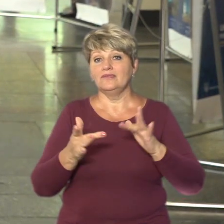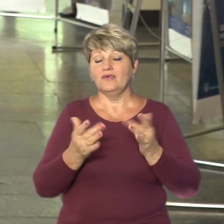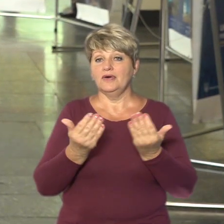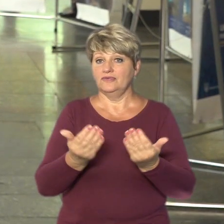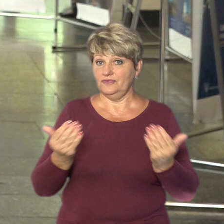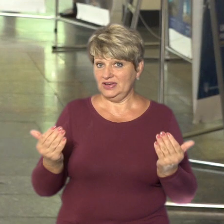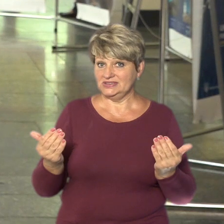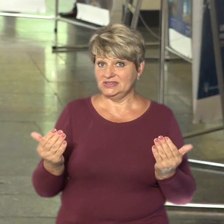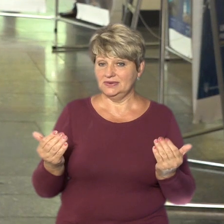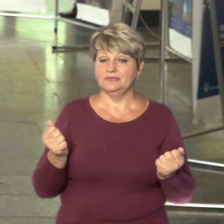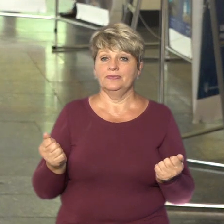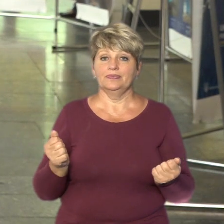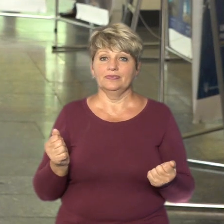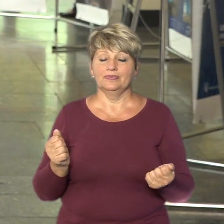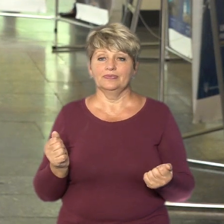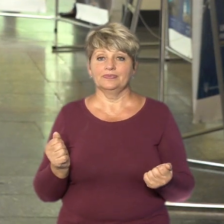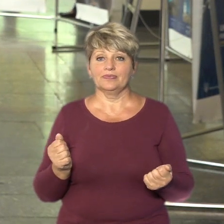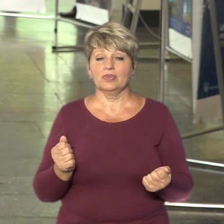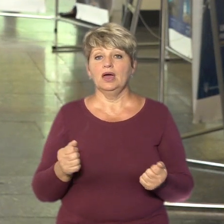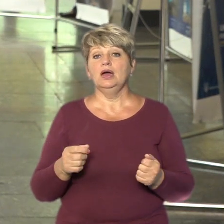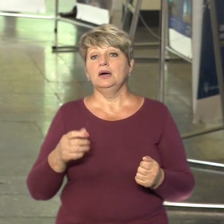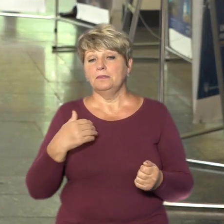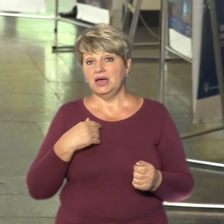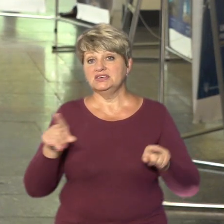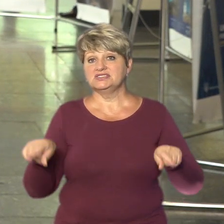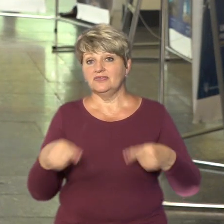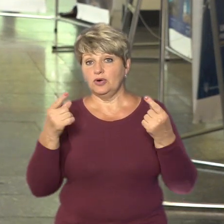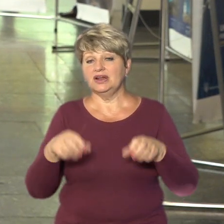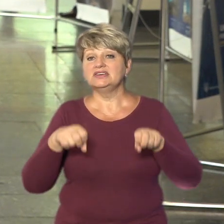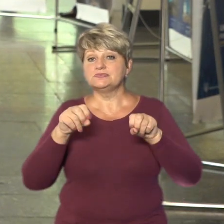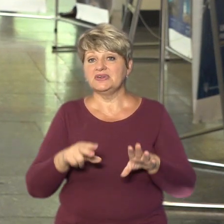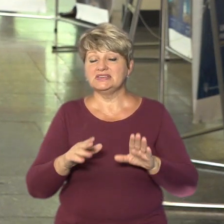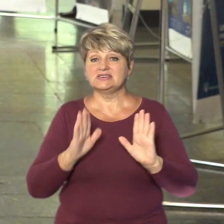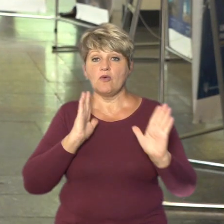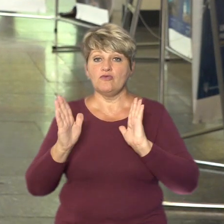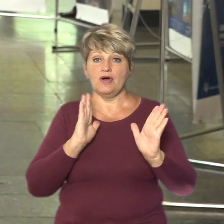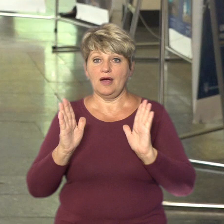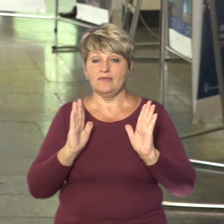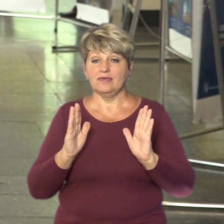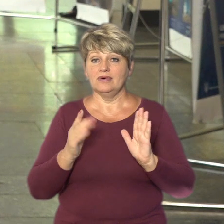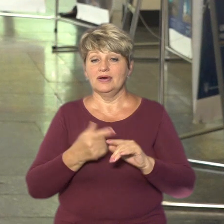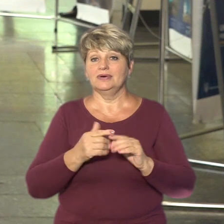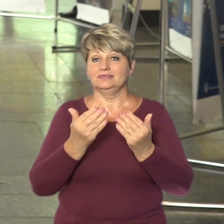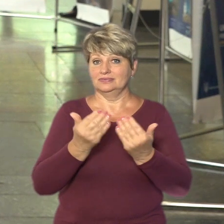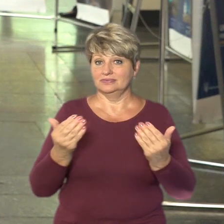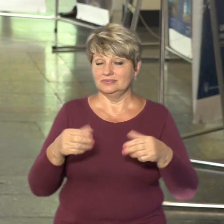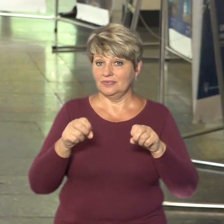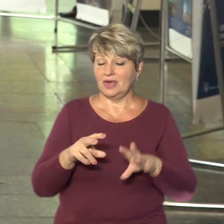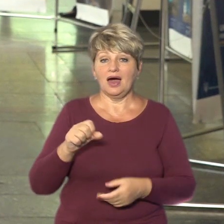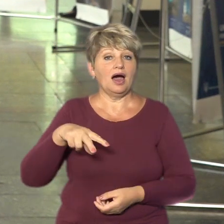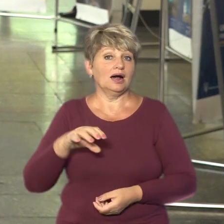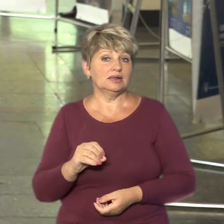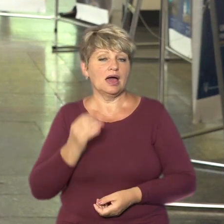Створили на біхенці, як би, сторінку і так працювала Вольнанова. Але